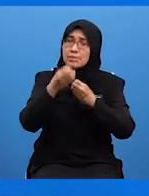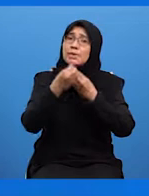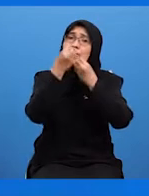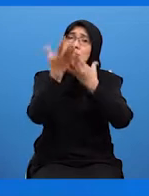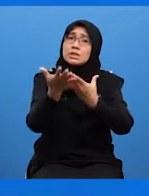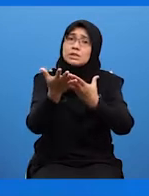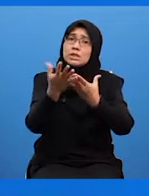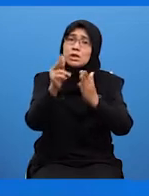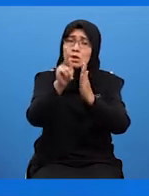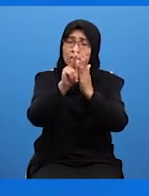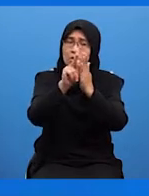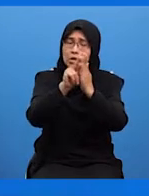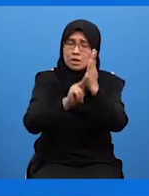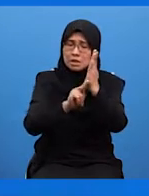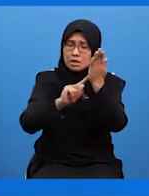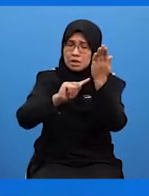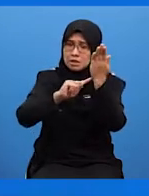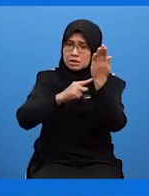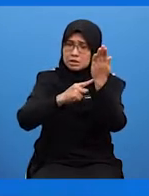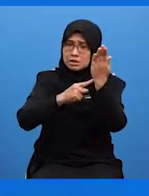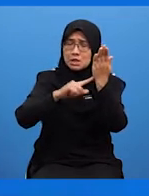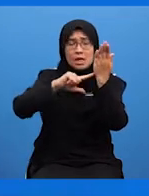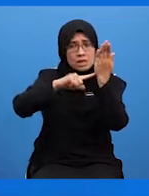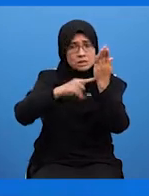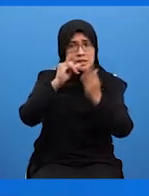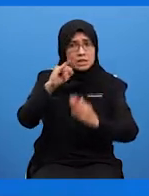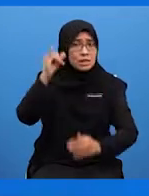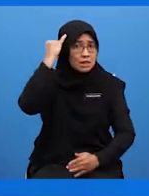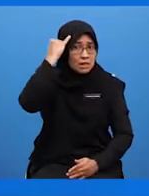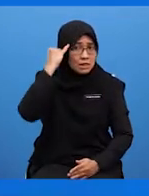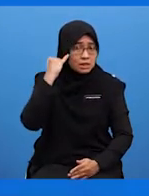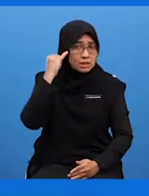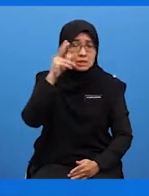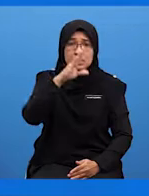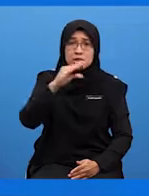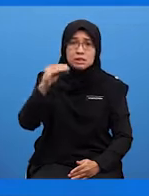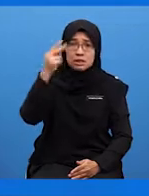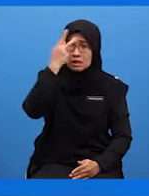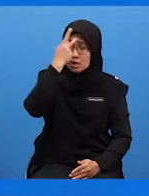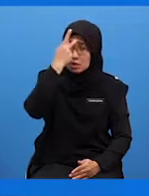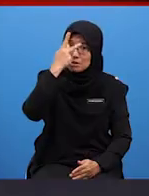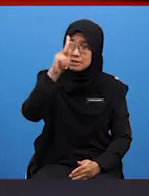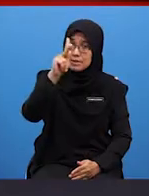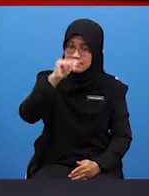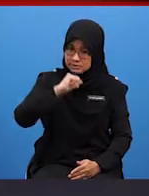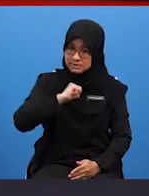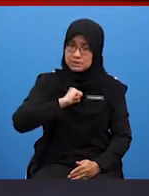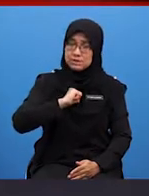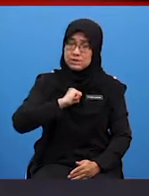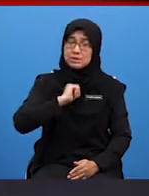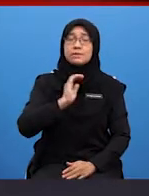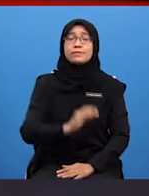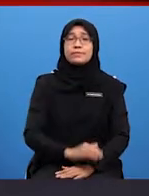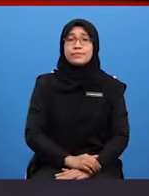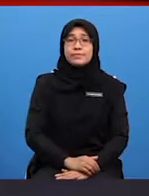keaslian idea dan konsep menerusi lakaran Ya, betul Sumber dan rujukan Cikgu Don Memang tepat